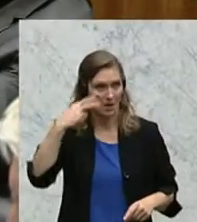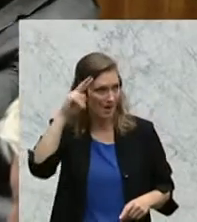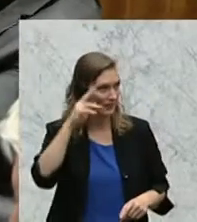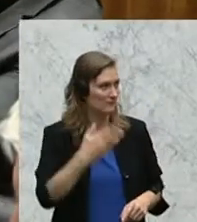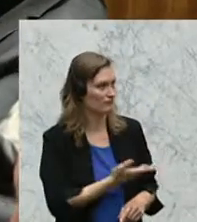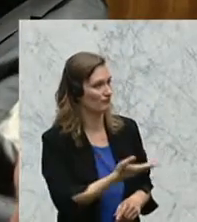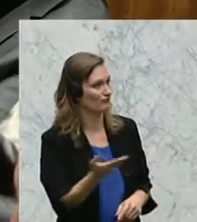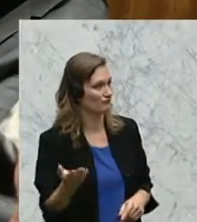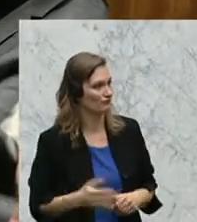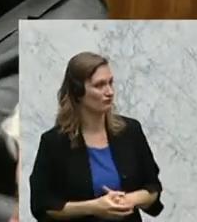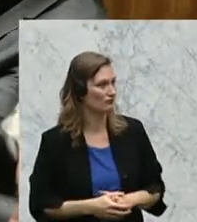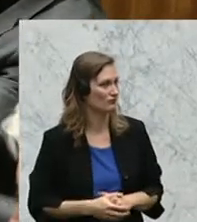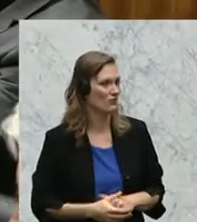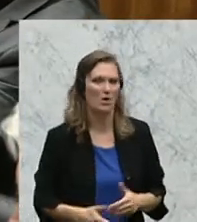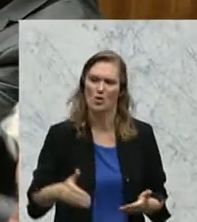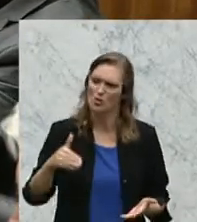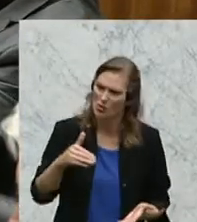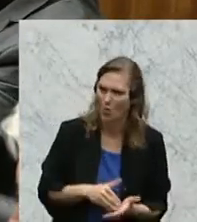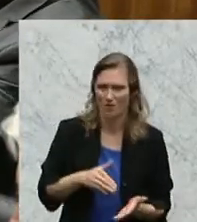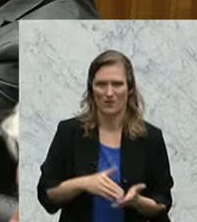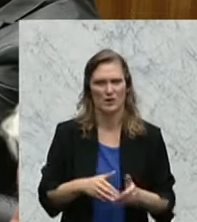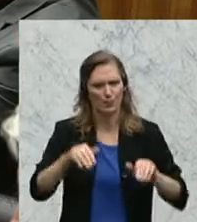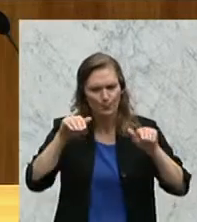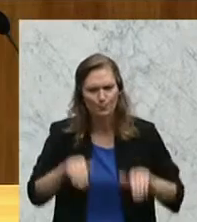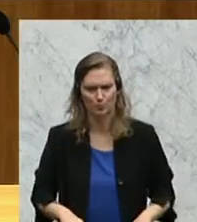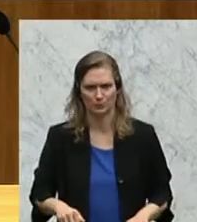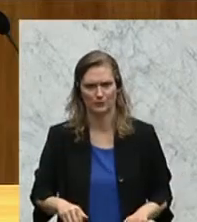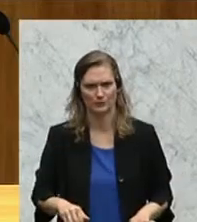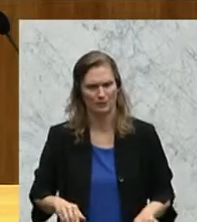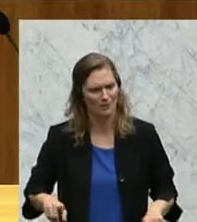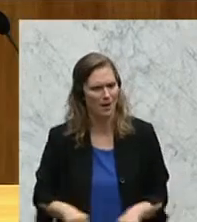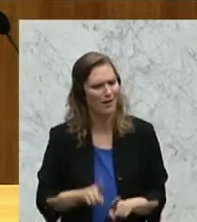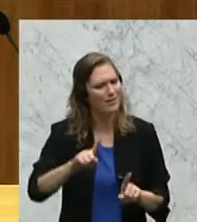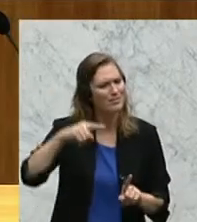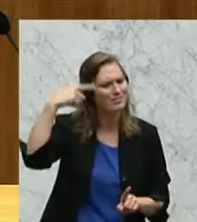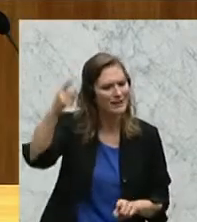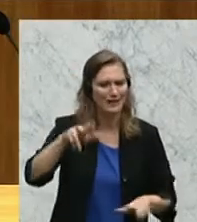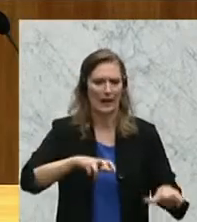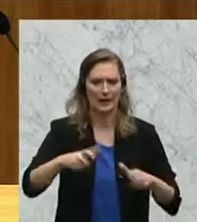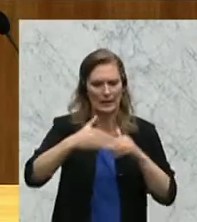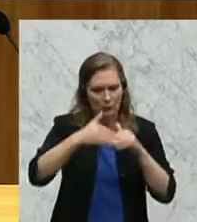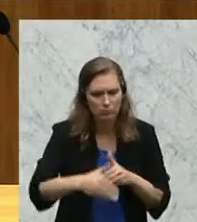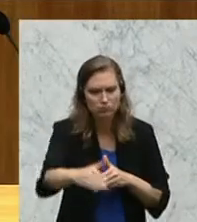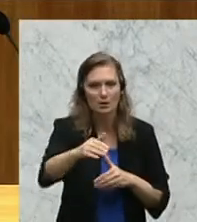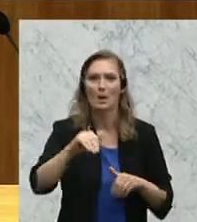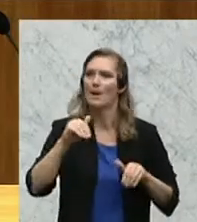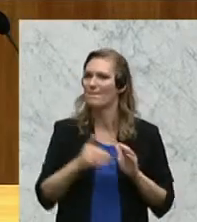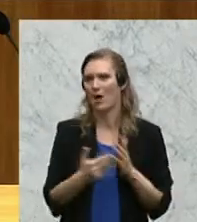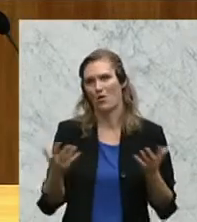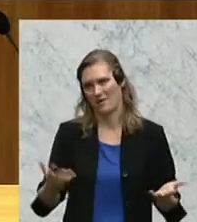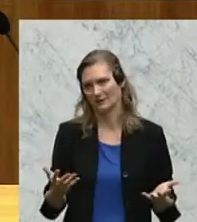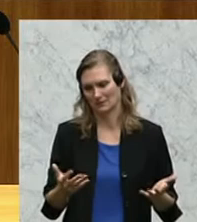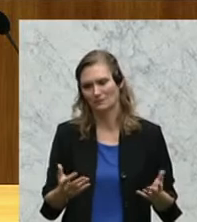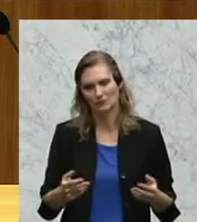ist es zwingend notwendig und erforderlich, dass wir gleich am Beginn der nächsten Legislaturperiode einen Untersuchungsausschuss einrichten,